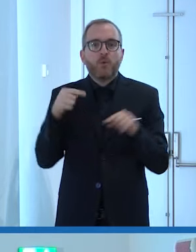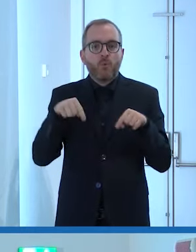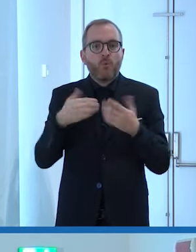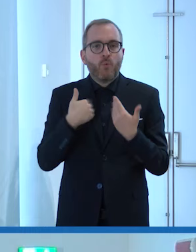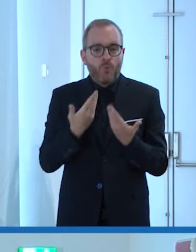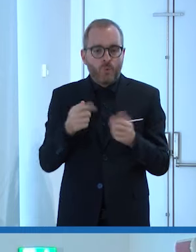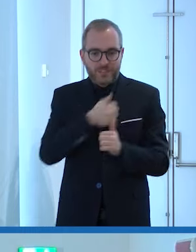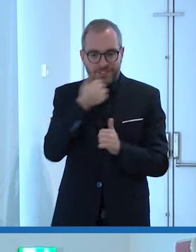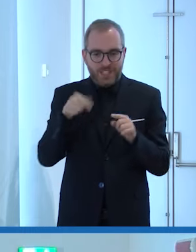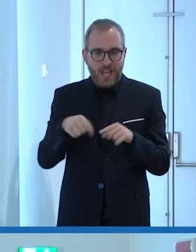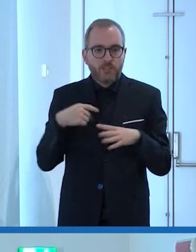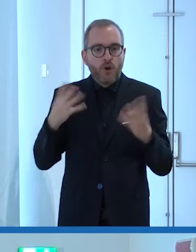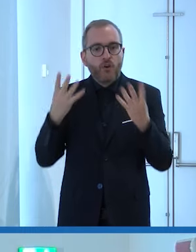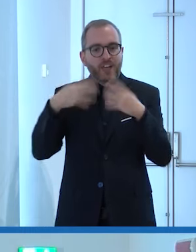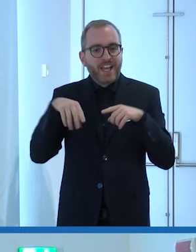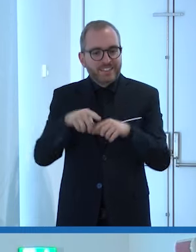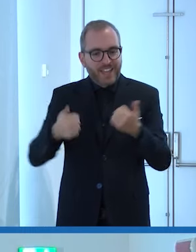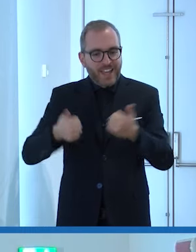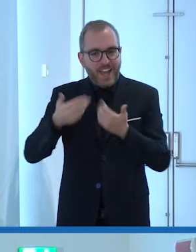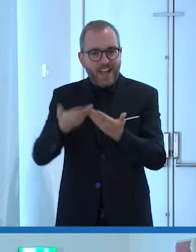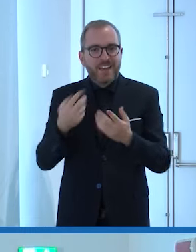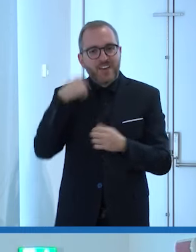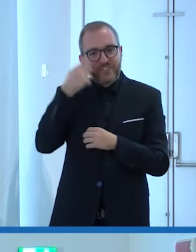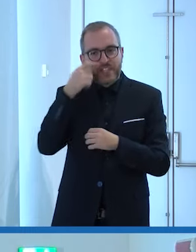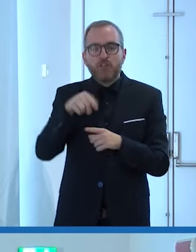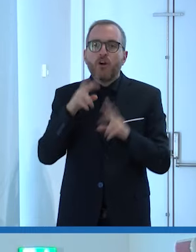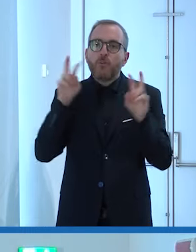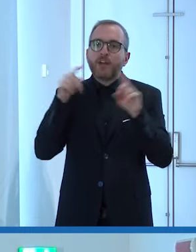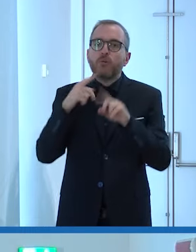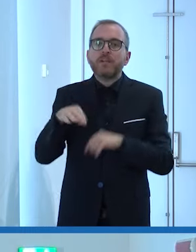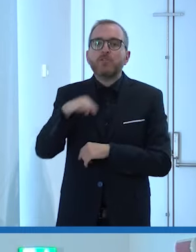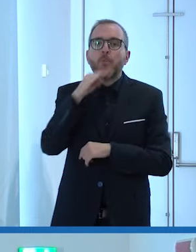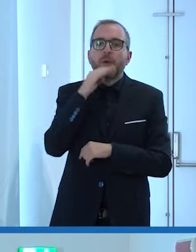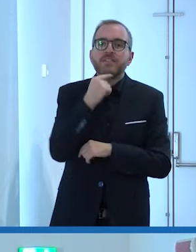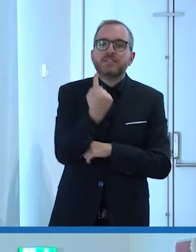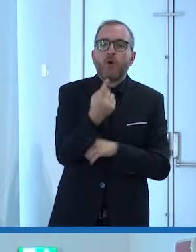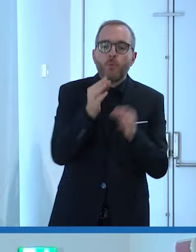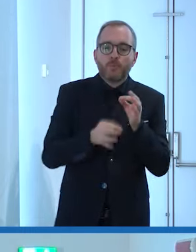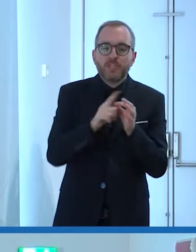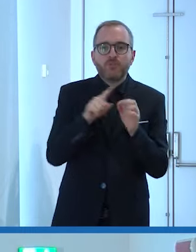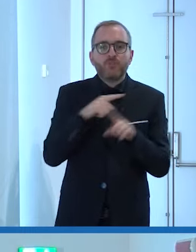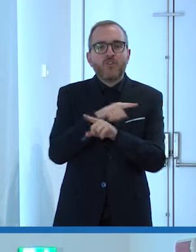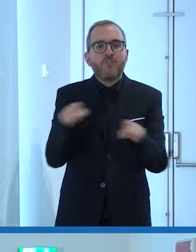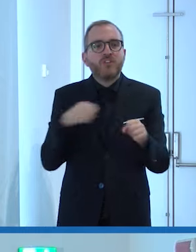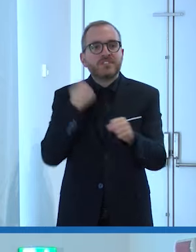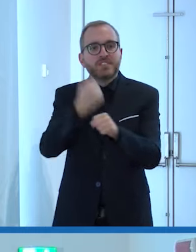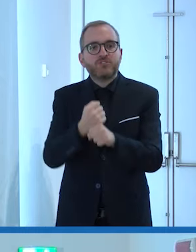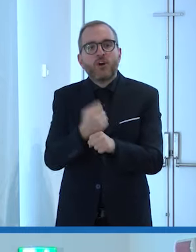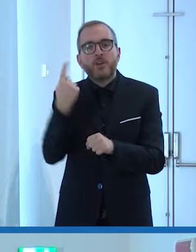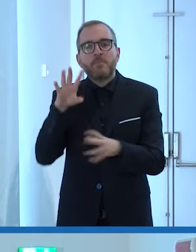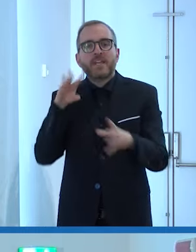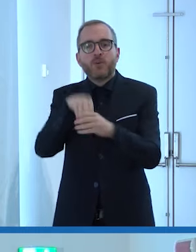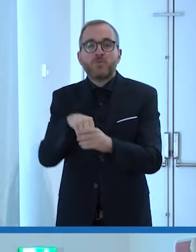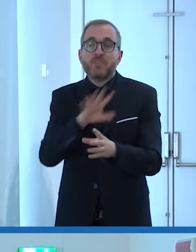video contest dal titolo Basta un minuto, le vostre storie di inclusione, il prossimo anno magari dobbiamo cambiare